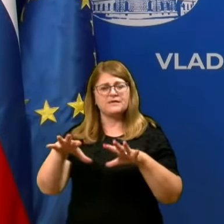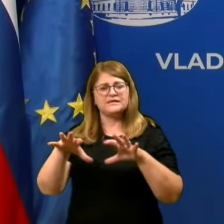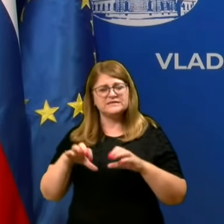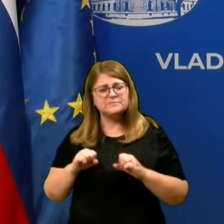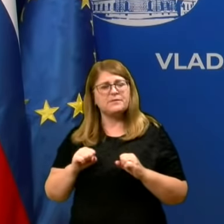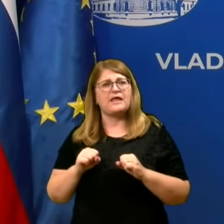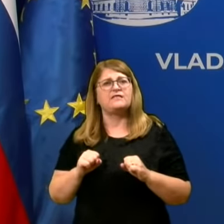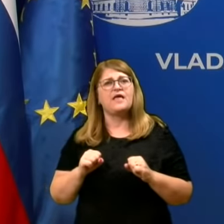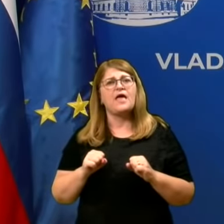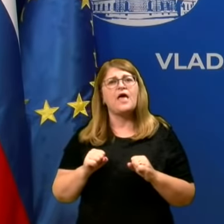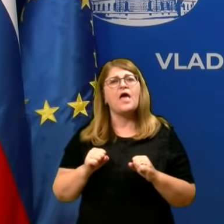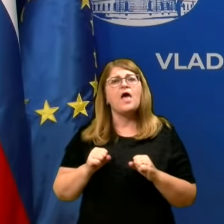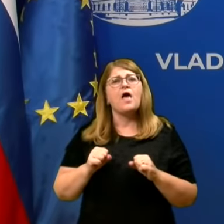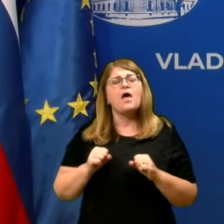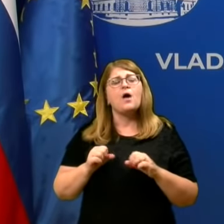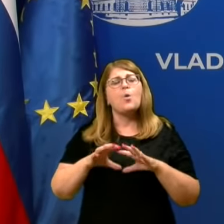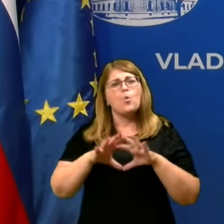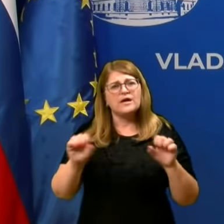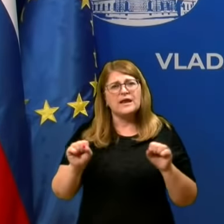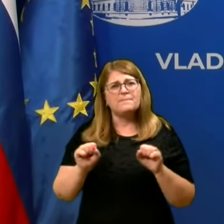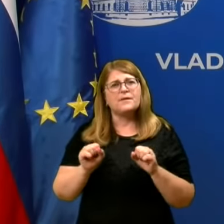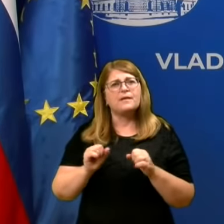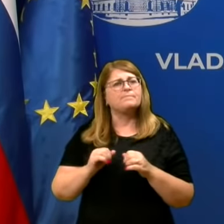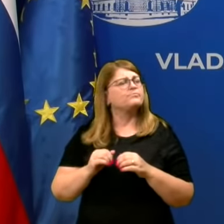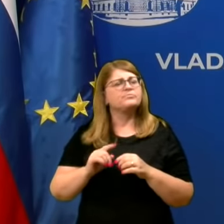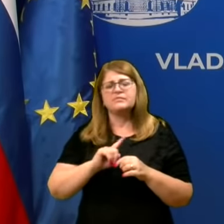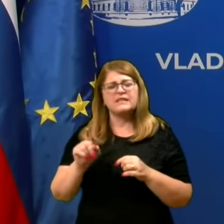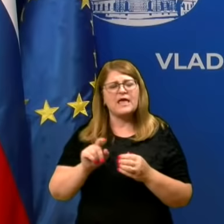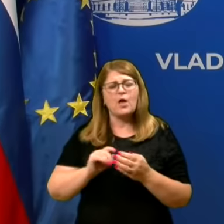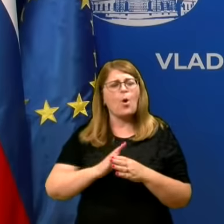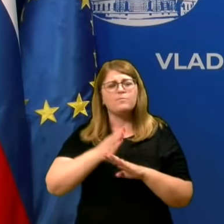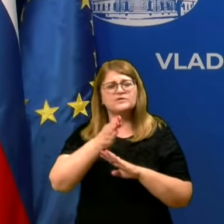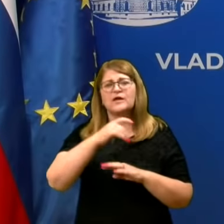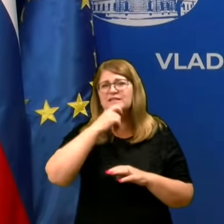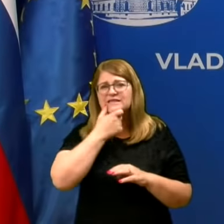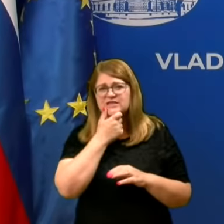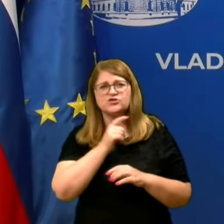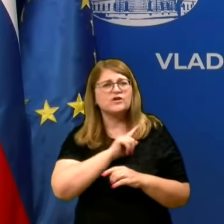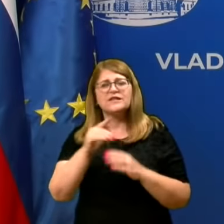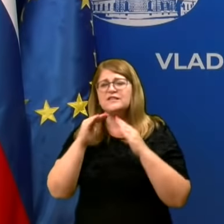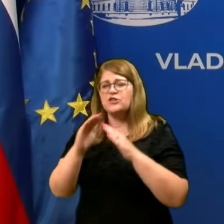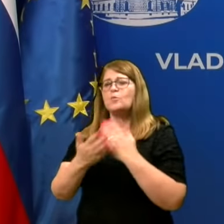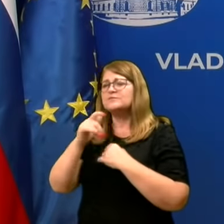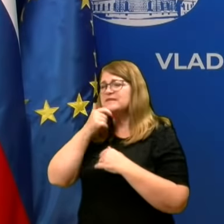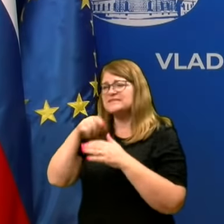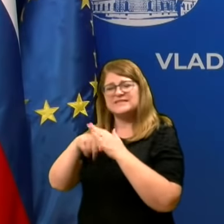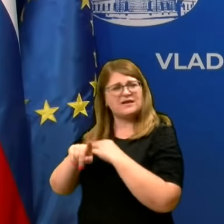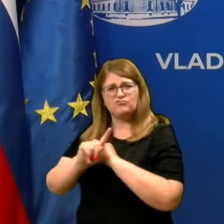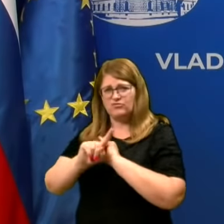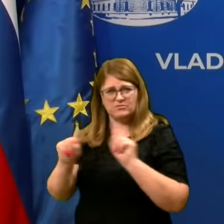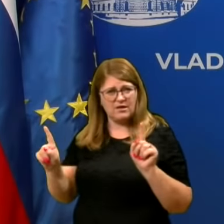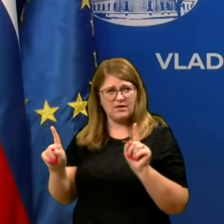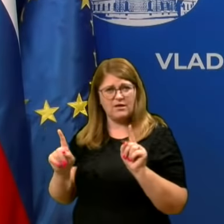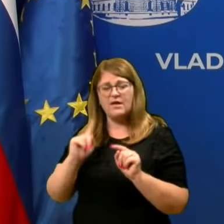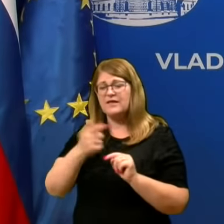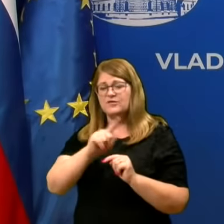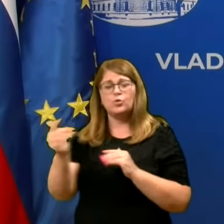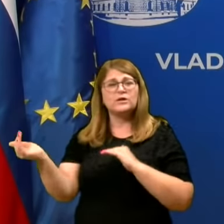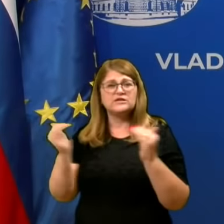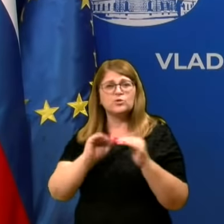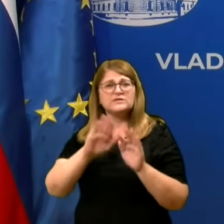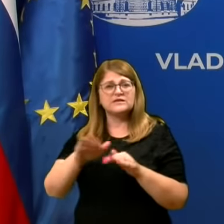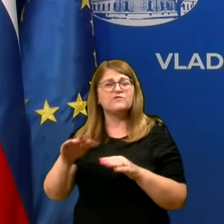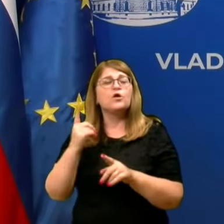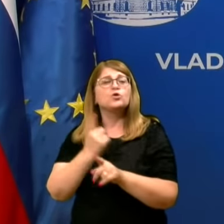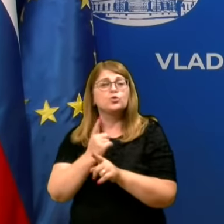preventivne ukrepe, izogivajte se v obiskom starejših, zlasti v obiskom domovih za starejše občane ter drugih socialnih zavedov,